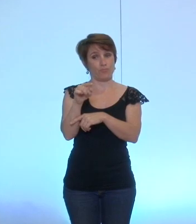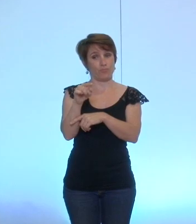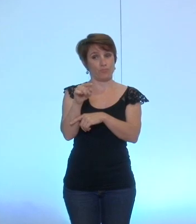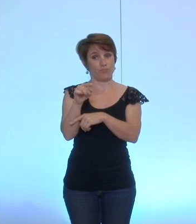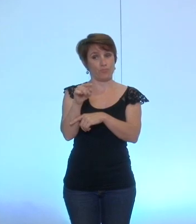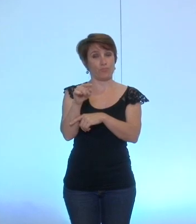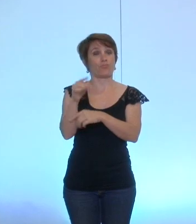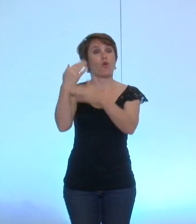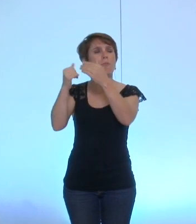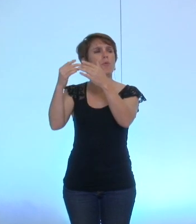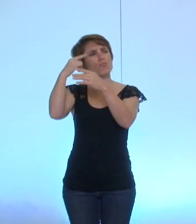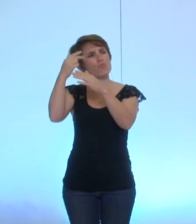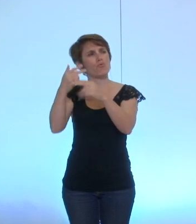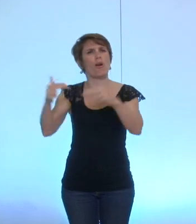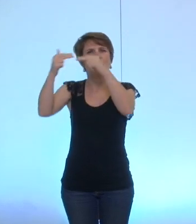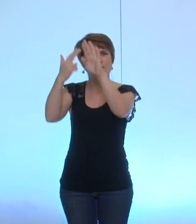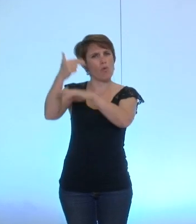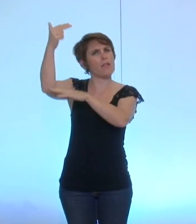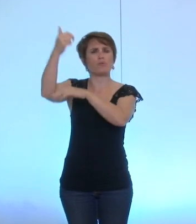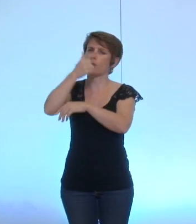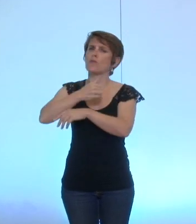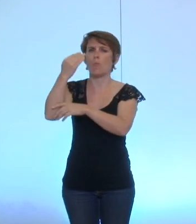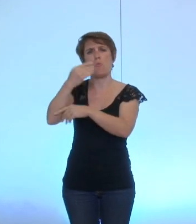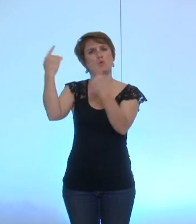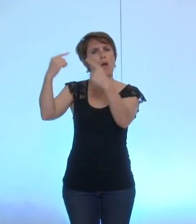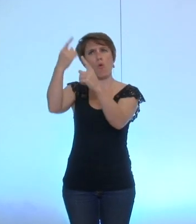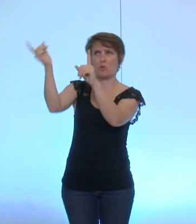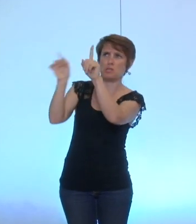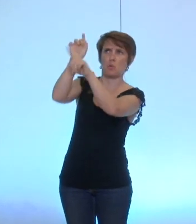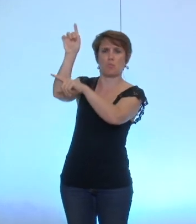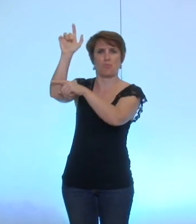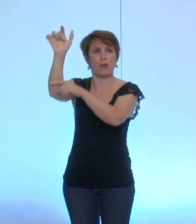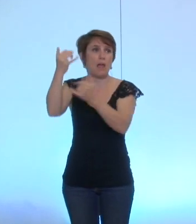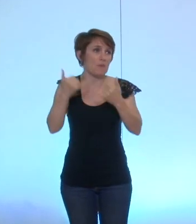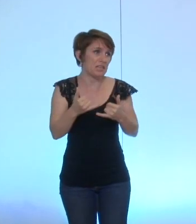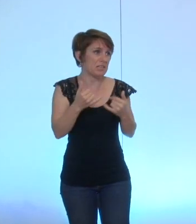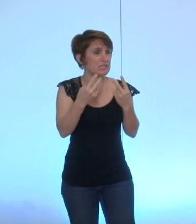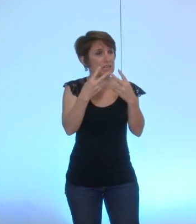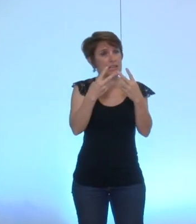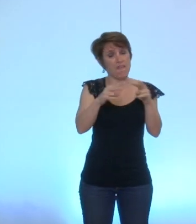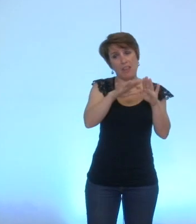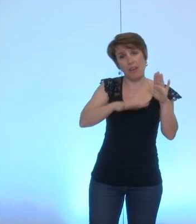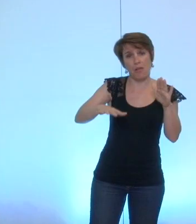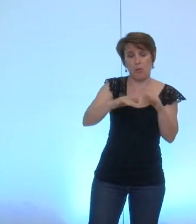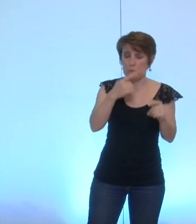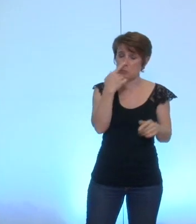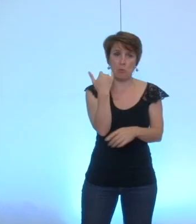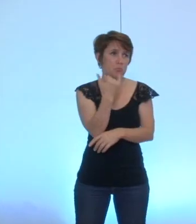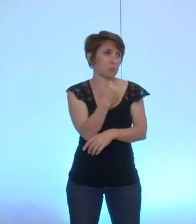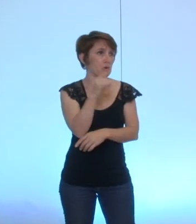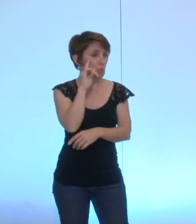municipal notamment d'un point de vue juridique puisque les commissions sont présidées par le maire mais également